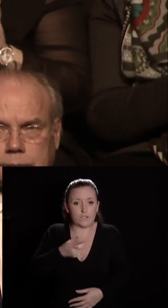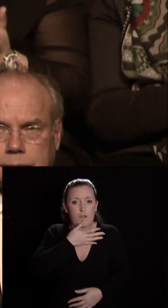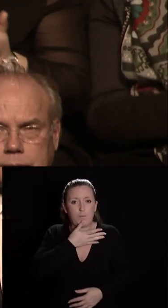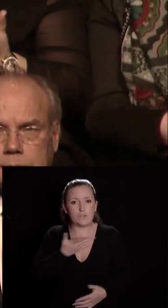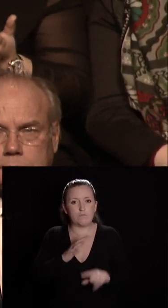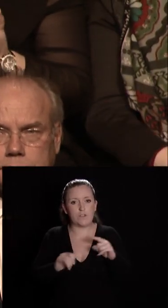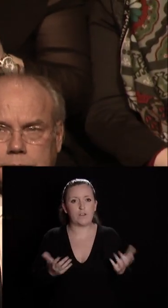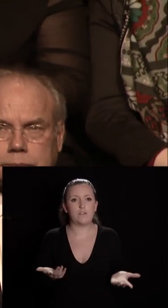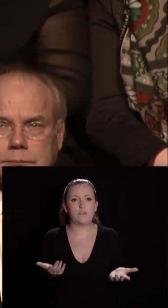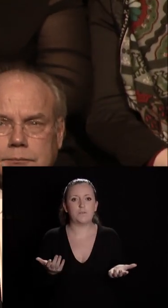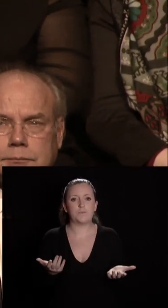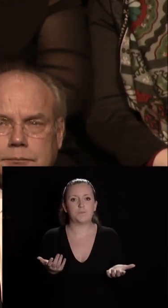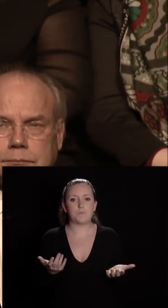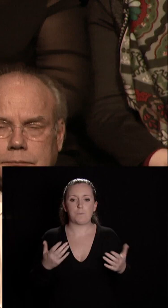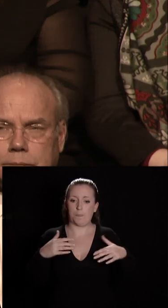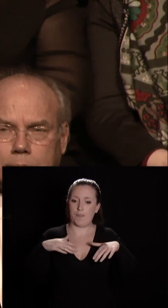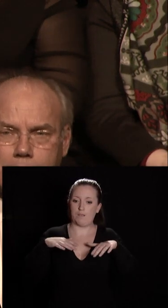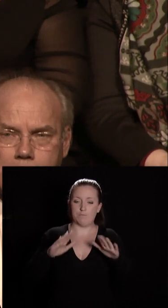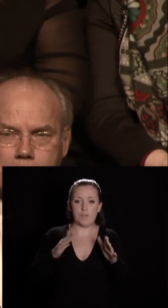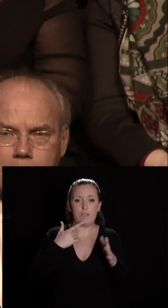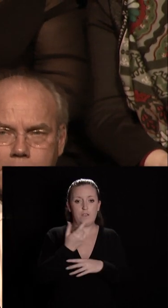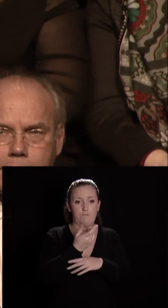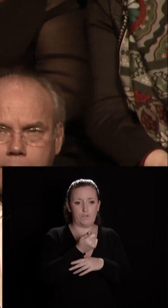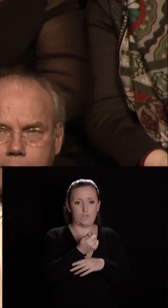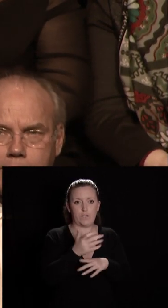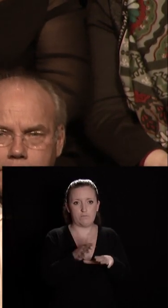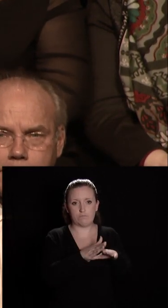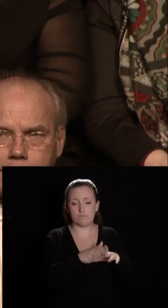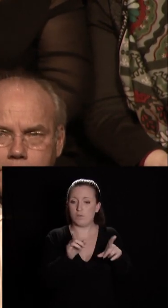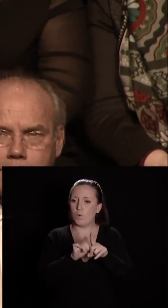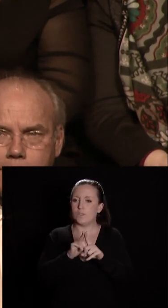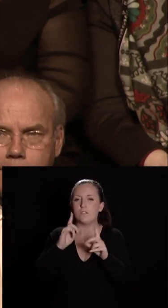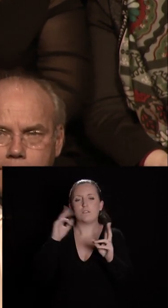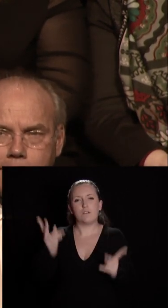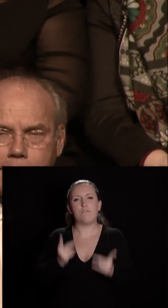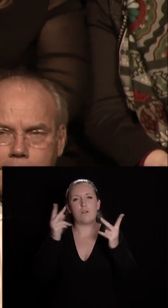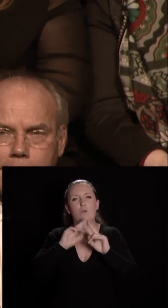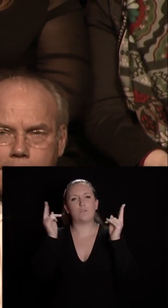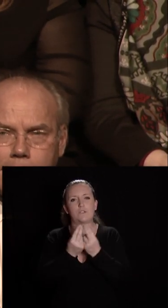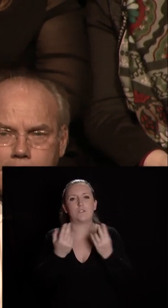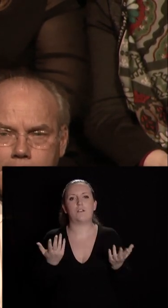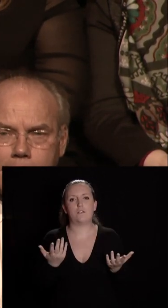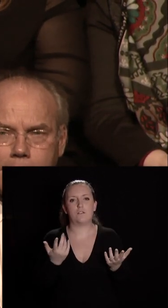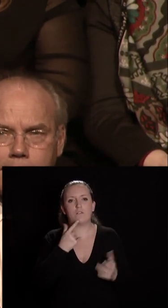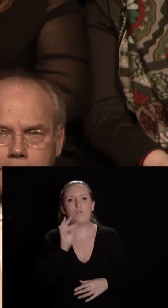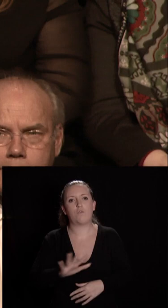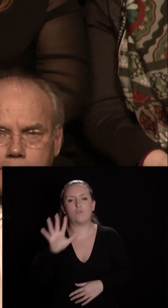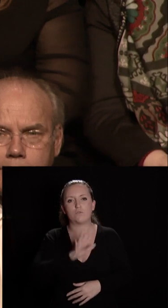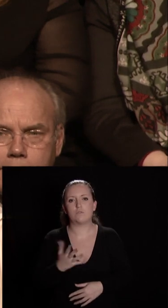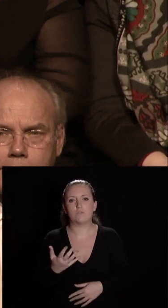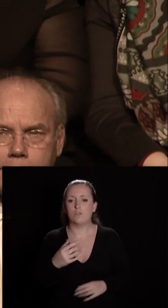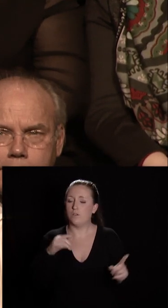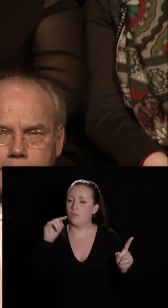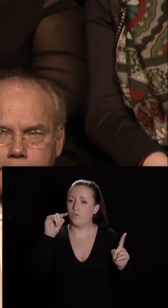évidemment mais par-delà l'aspect financier c'est une question relative aux valeurs universelles de la France nous